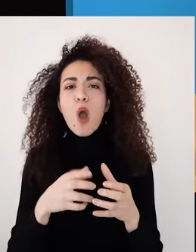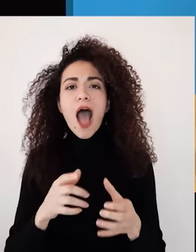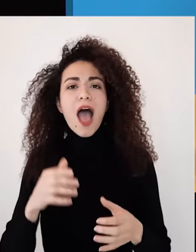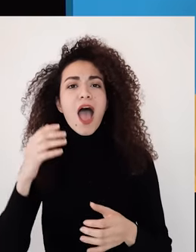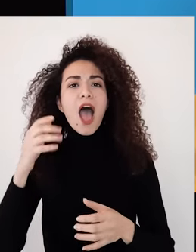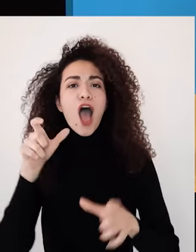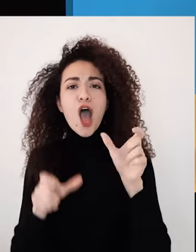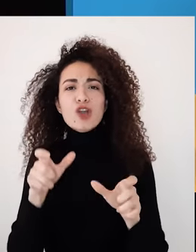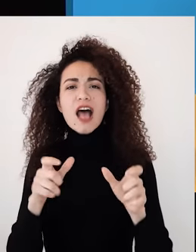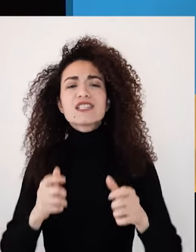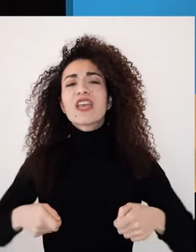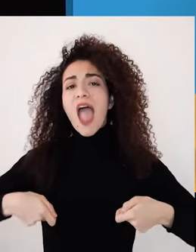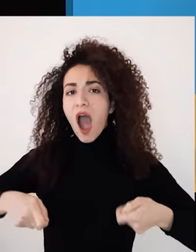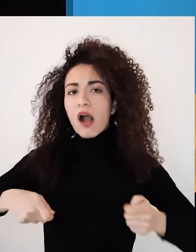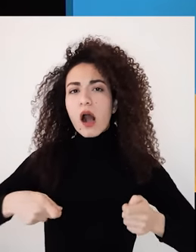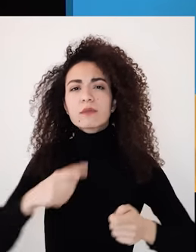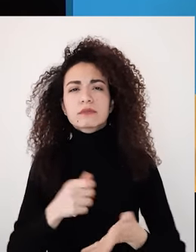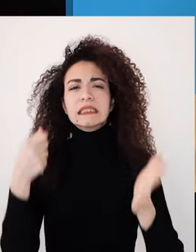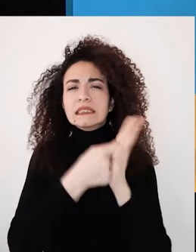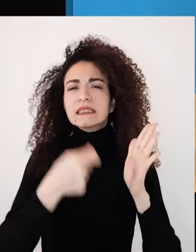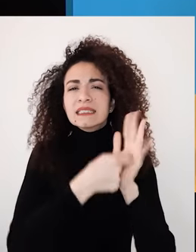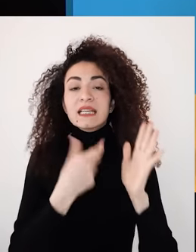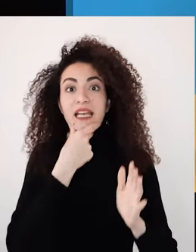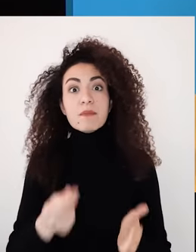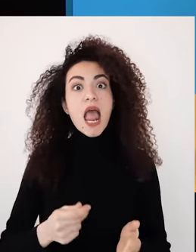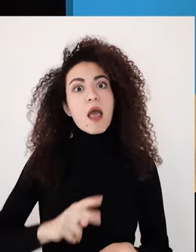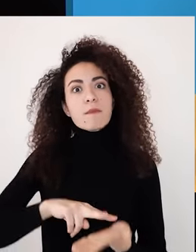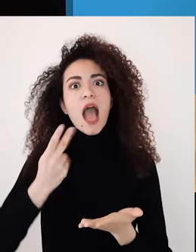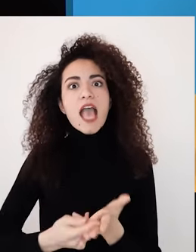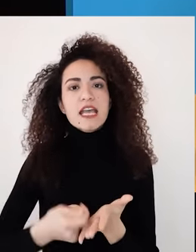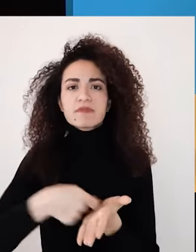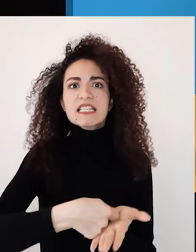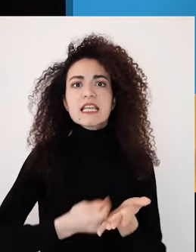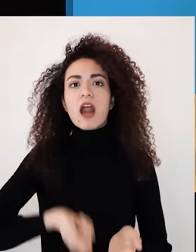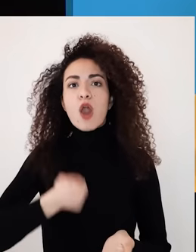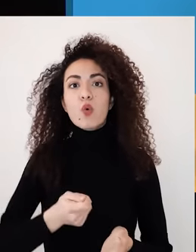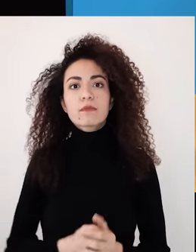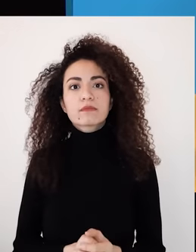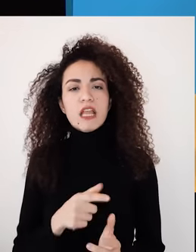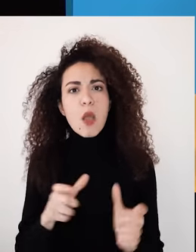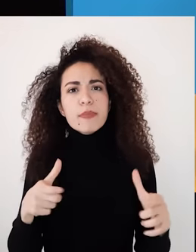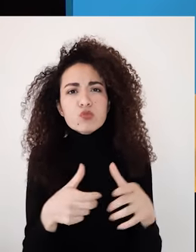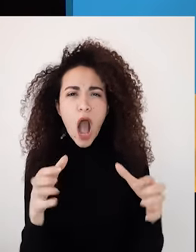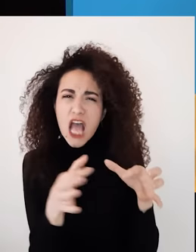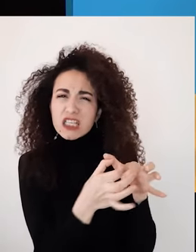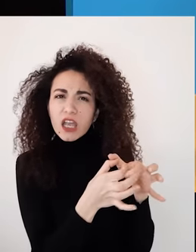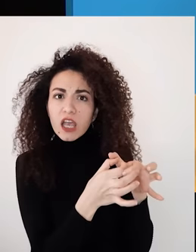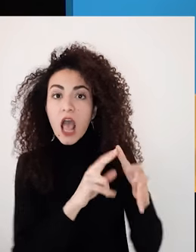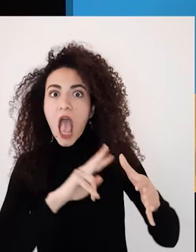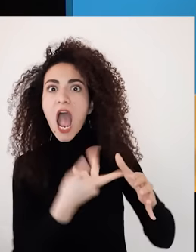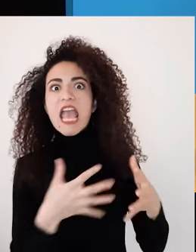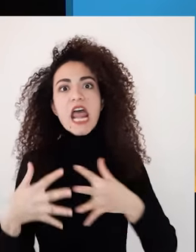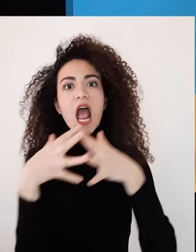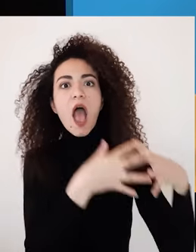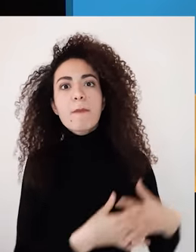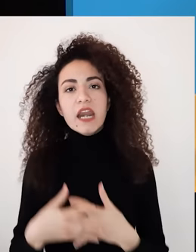هيدا الوسائق بيظهر بشكل مؤثر كيف أنه مجموعة صغيرة غيرت وجه أمريكا وقدرت أنه تحسن